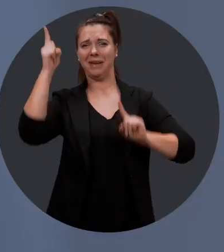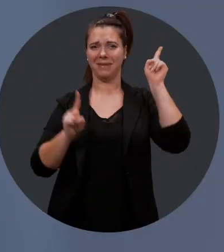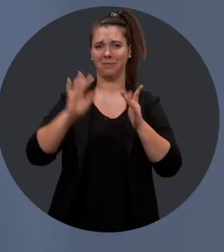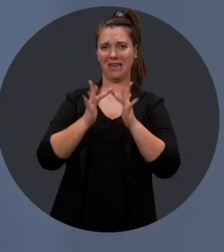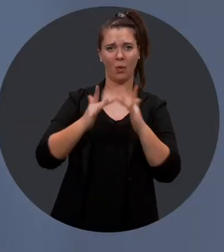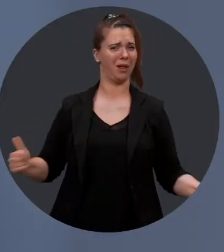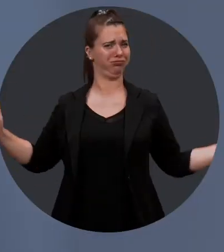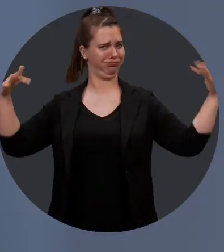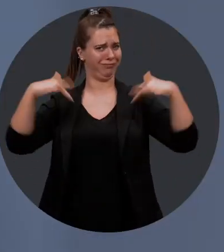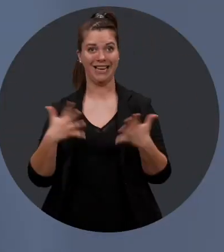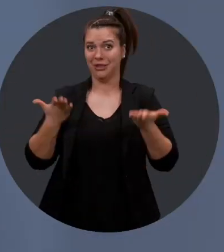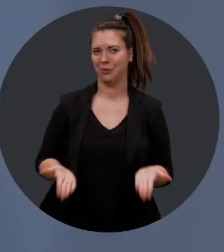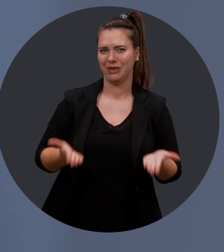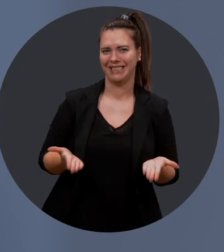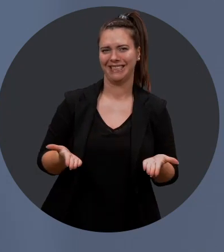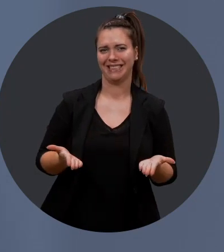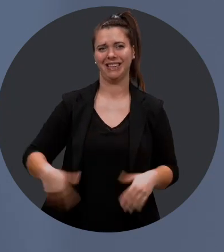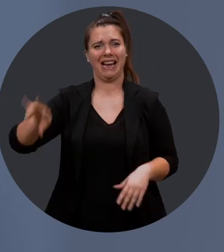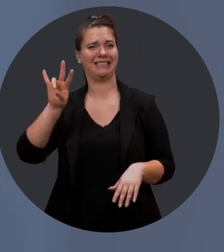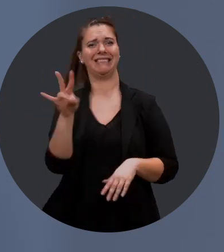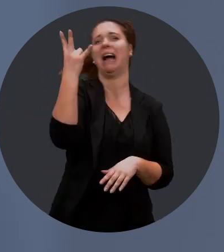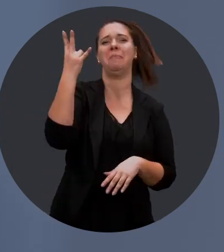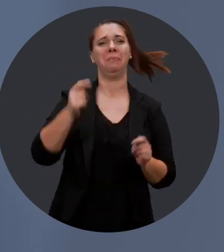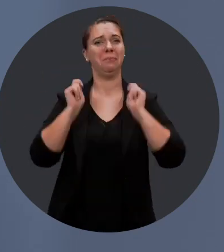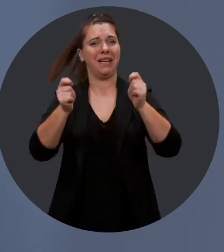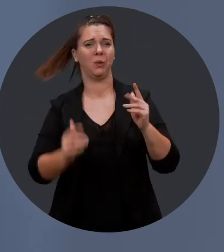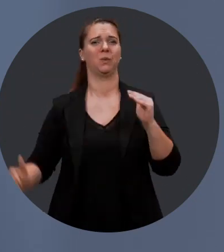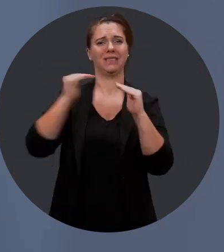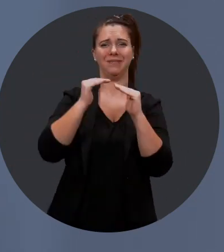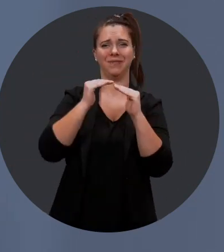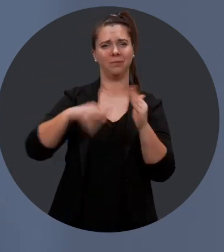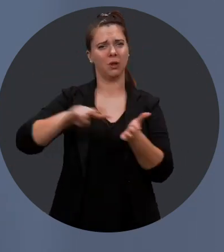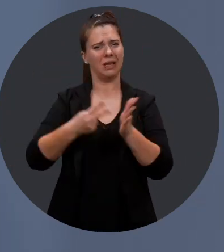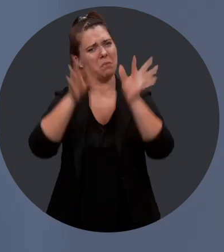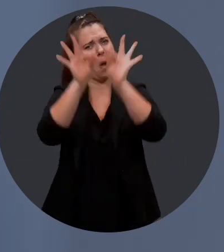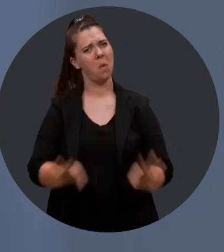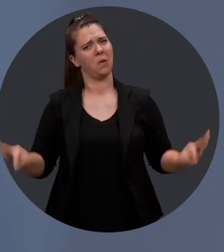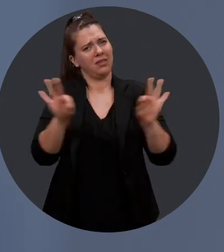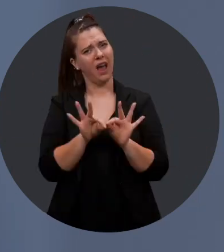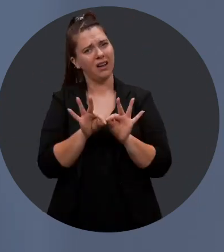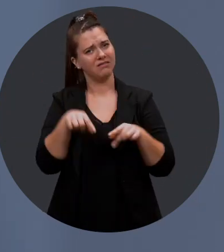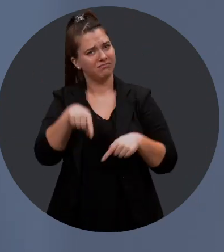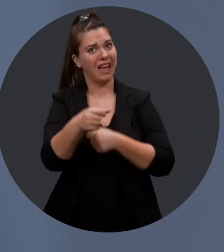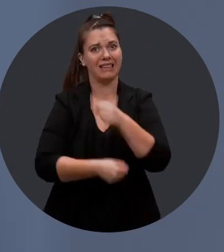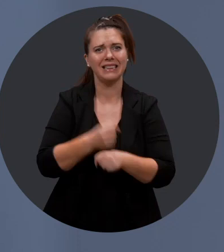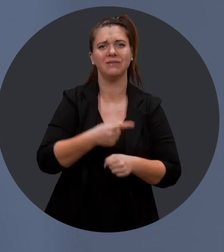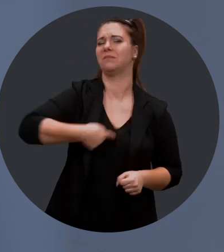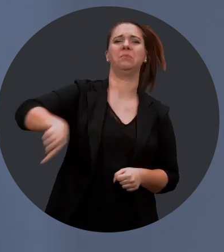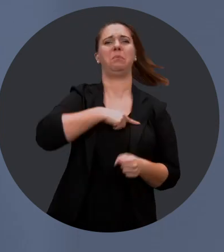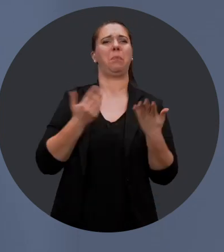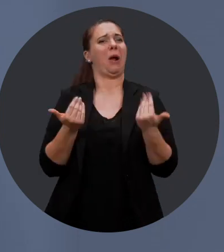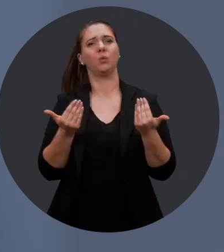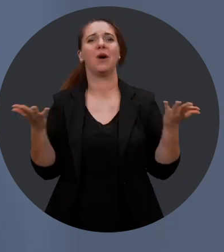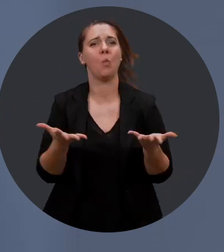virtuelle qui nous rassemble aujourd'hui. Cette septième édition du prix à part entière est d'autant plus significative cette année. Nous avons